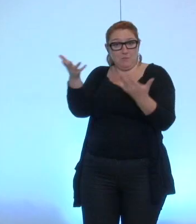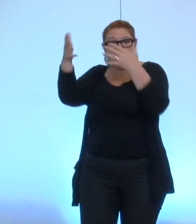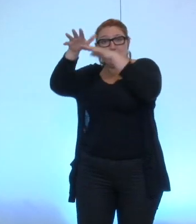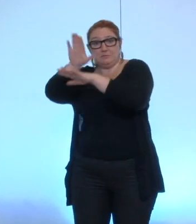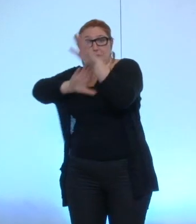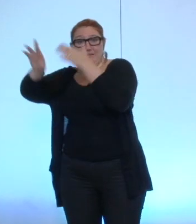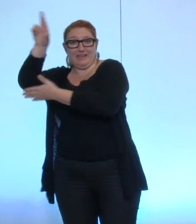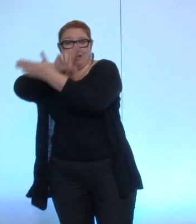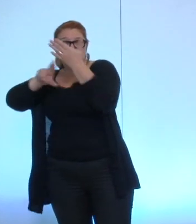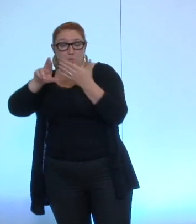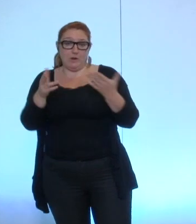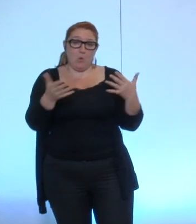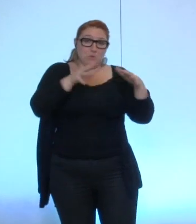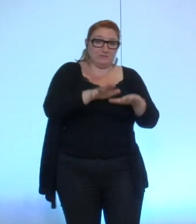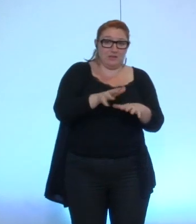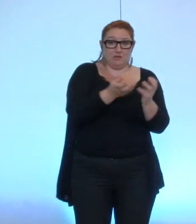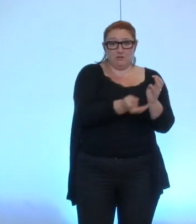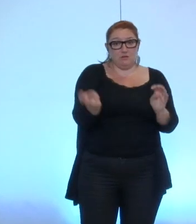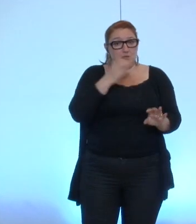et le conseil municipal